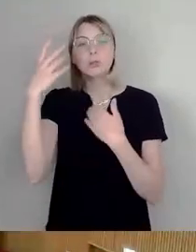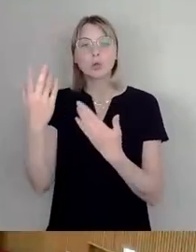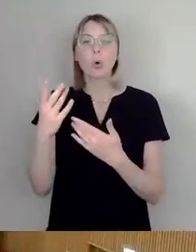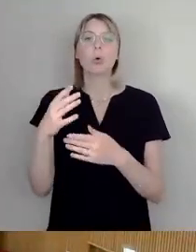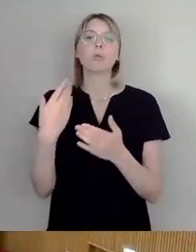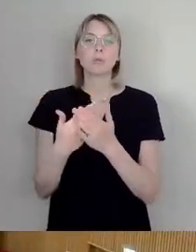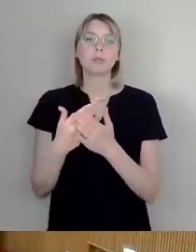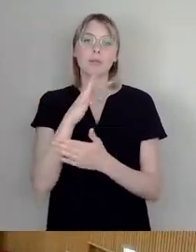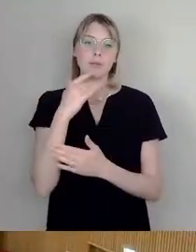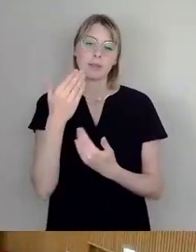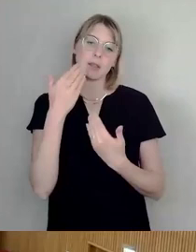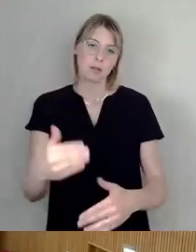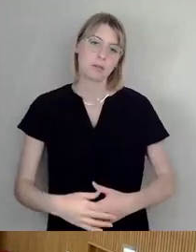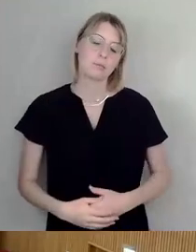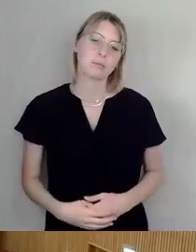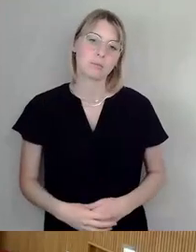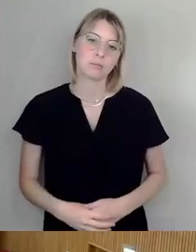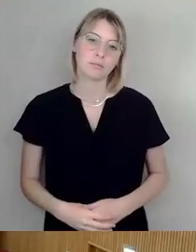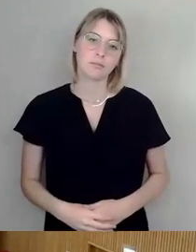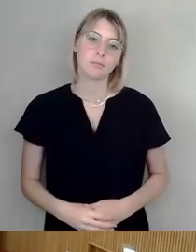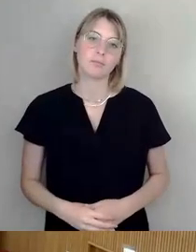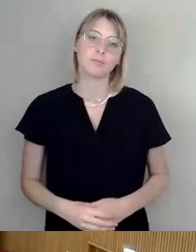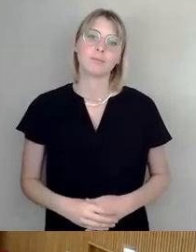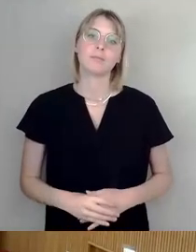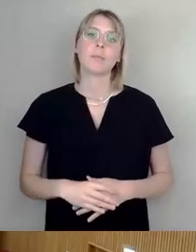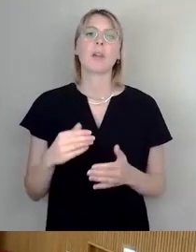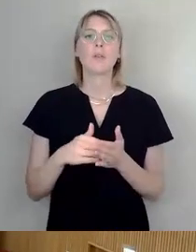Dankeschön. Dann machen wir weiter mit Thomas Lodzinski. Bitte.